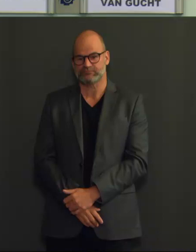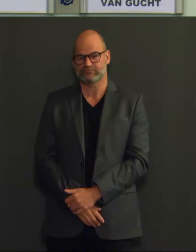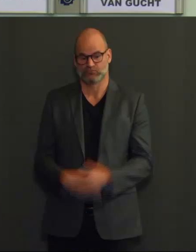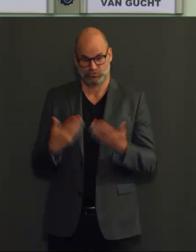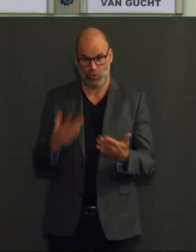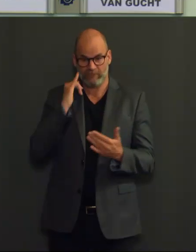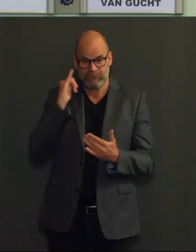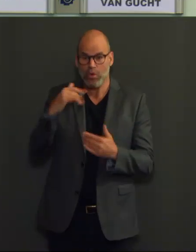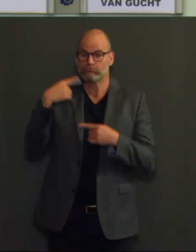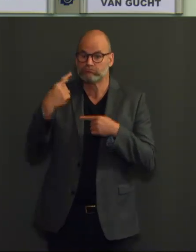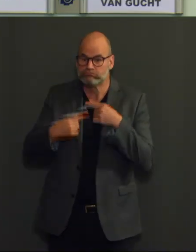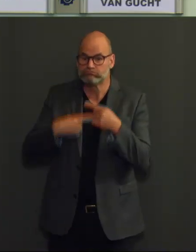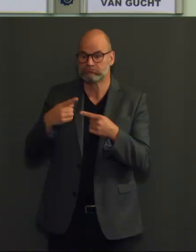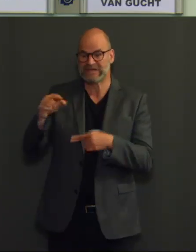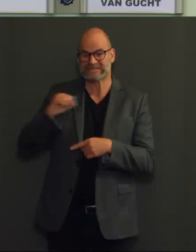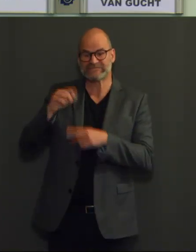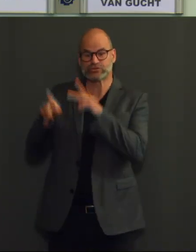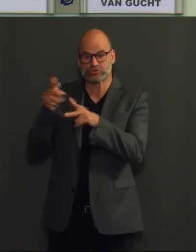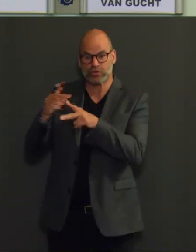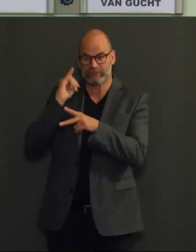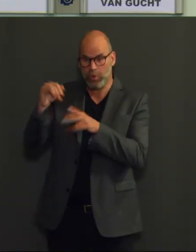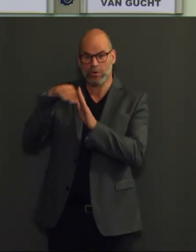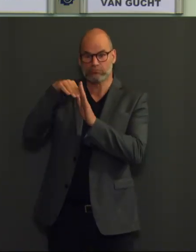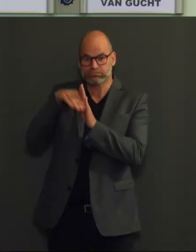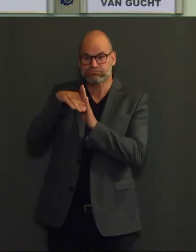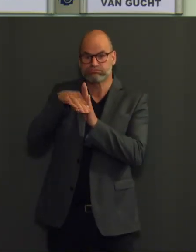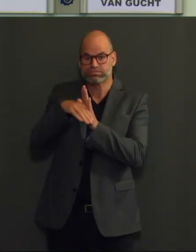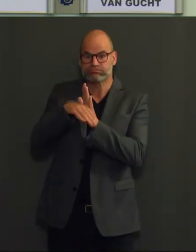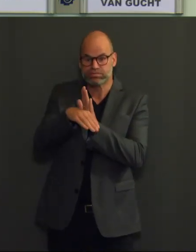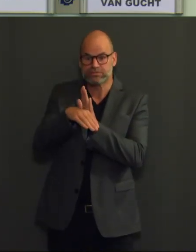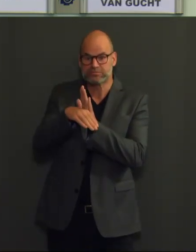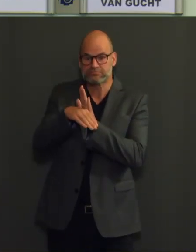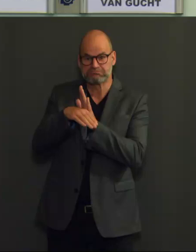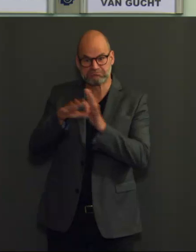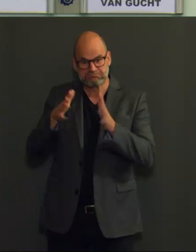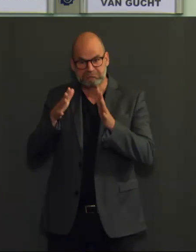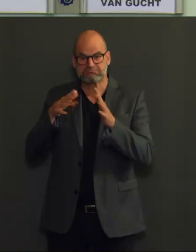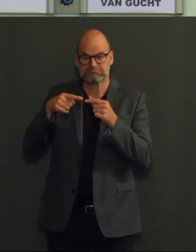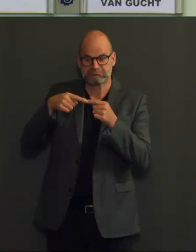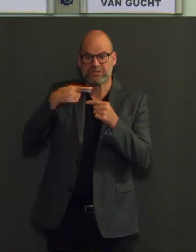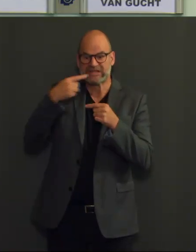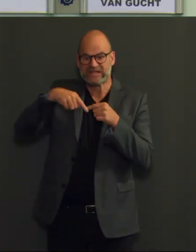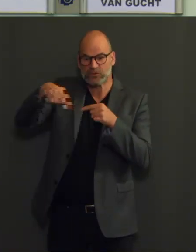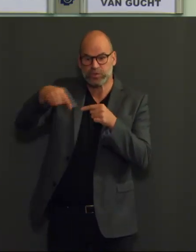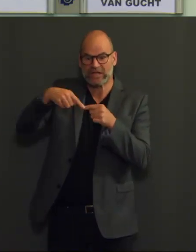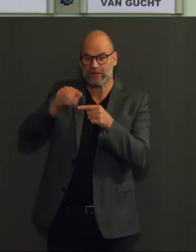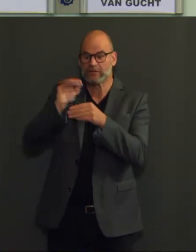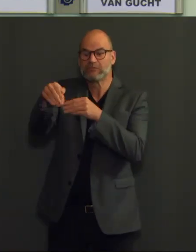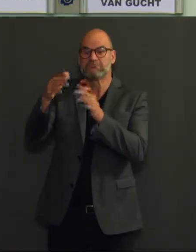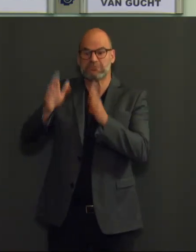zorgen aanhouden, dan kunnen we eind deze week minder dan 500 covid-patiënten op intensieve zorgen hebben.